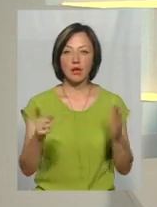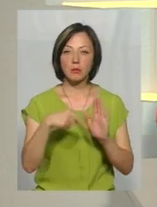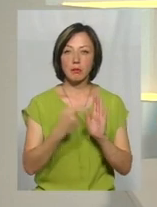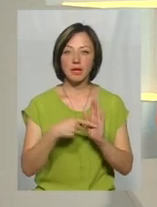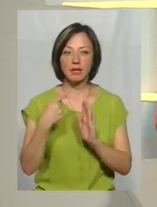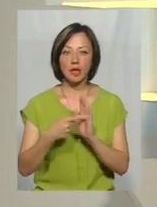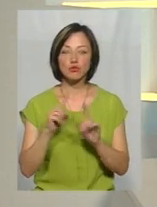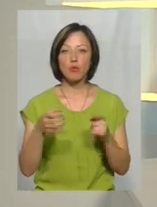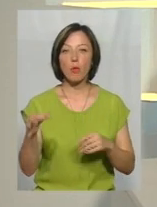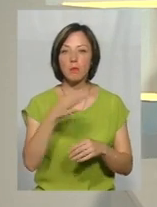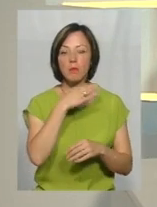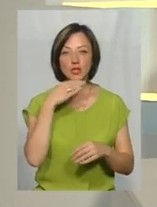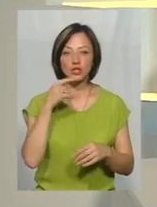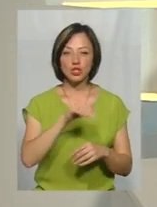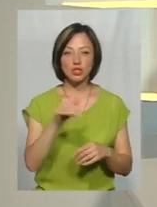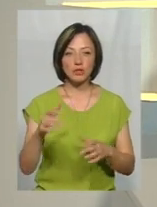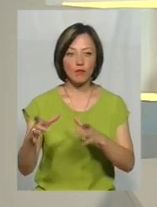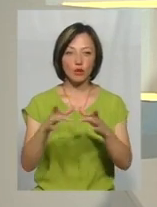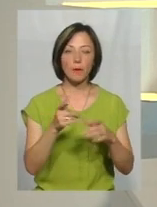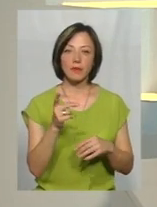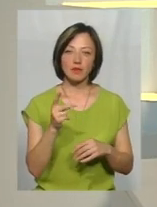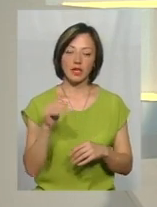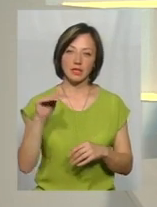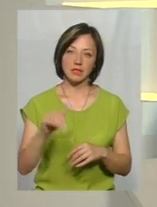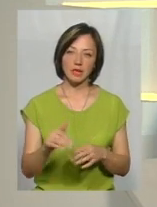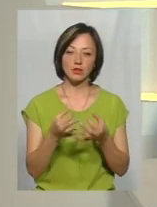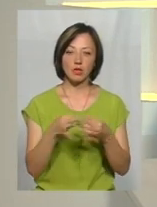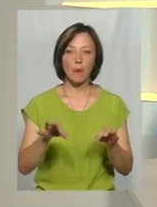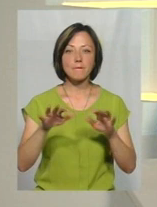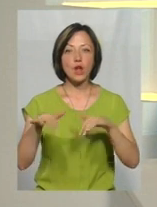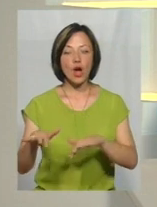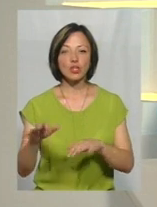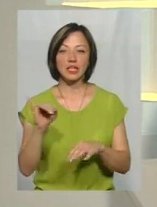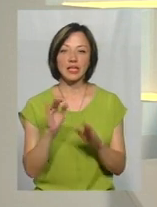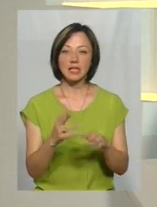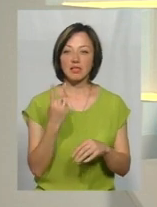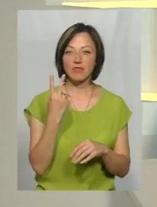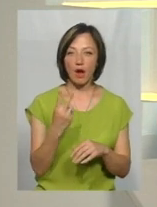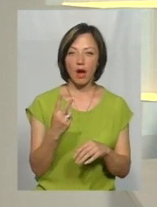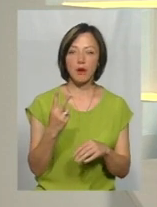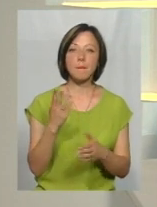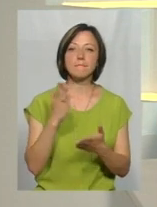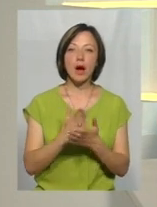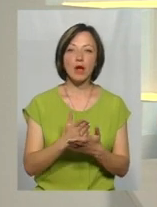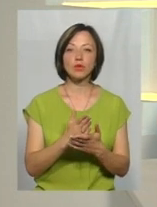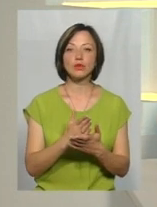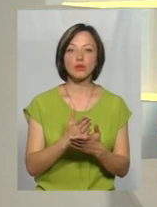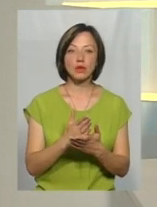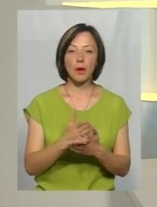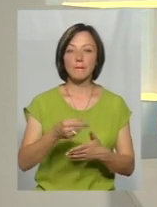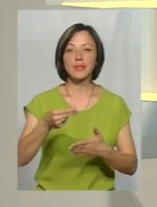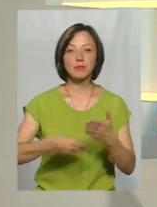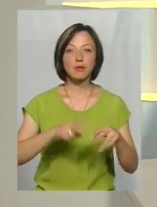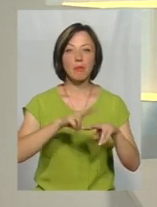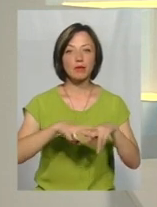чому область має тисячі водойм і тільки півтора десятка санкціонованих пляжів. І тільки два з них мають комісійно